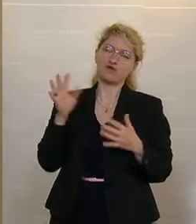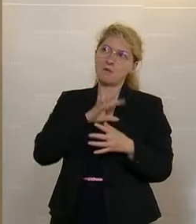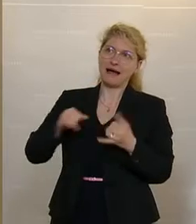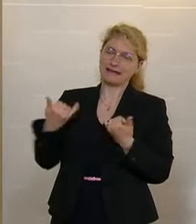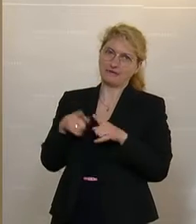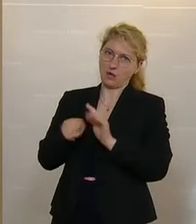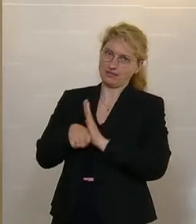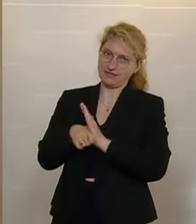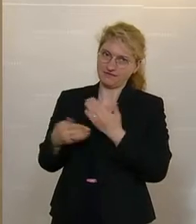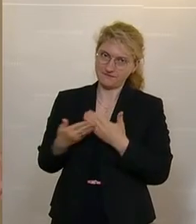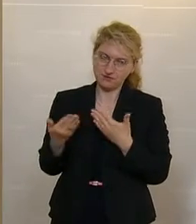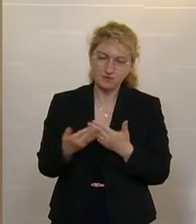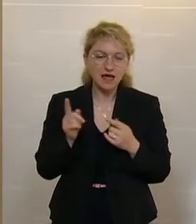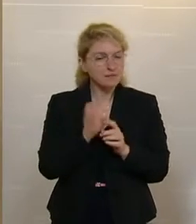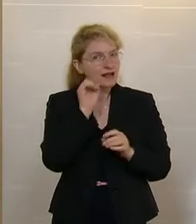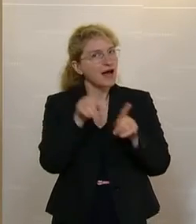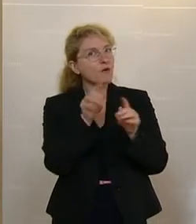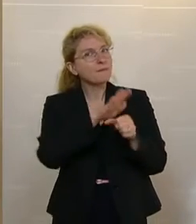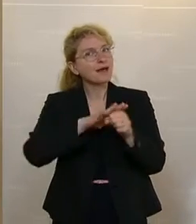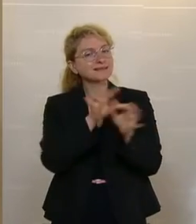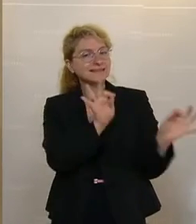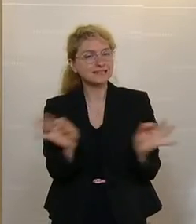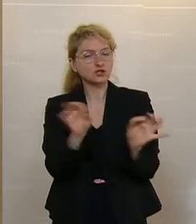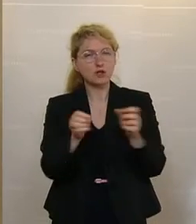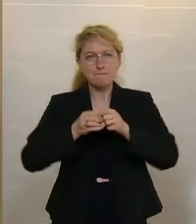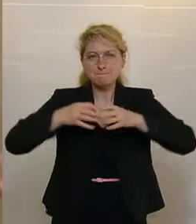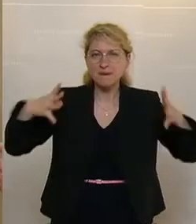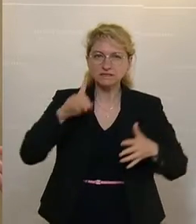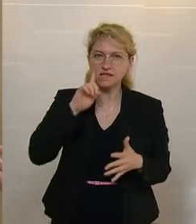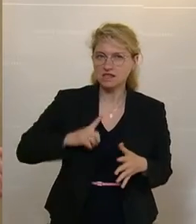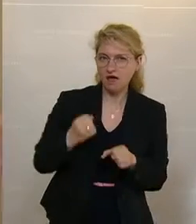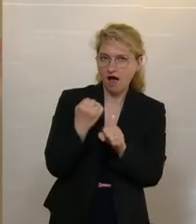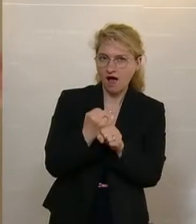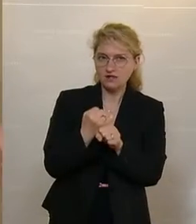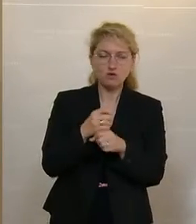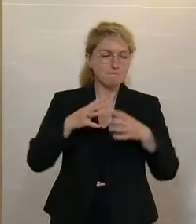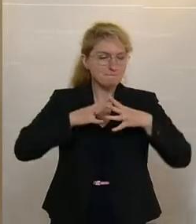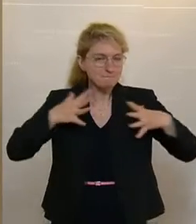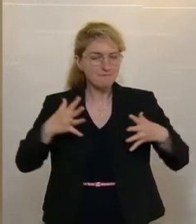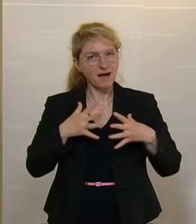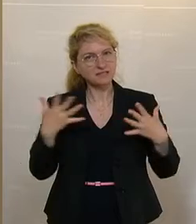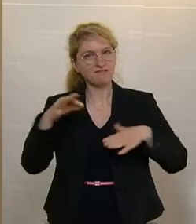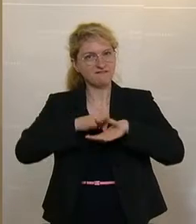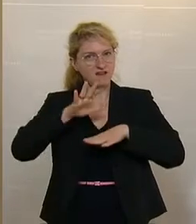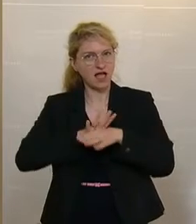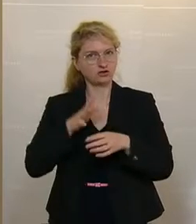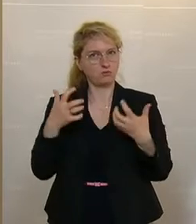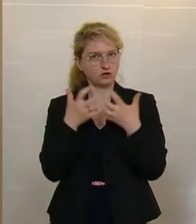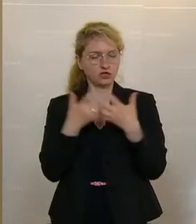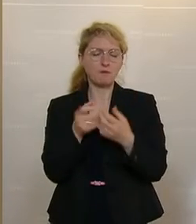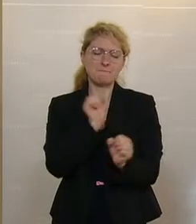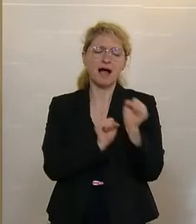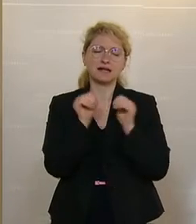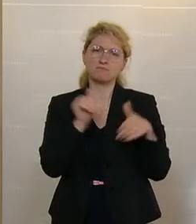natürlich haben wir vor allem auch im Bereich der industriellen Massentierhaltung, der Massenfleischproduktion Mängel, die